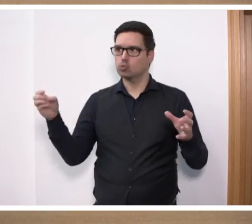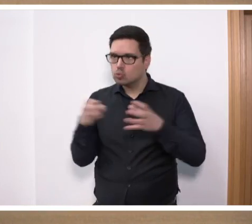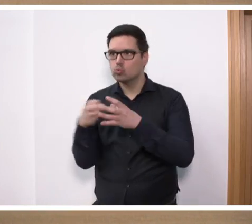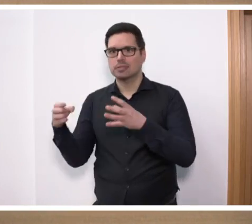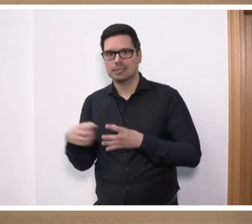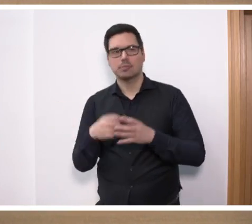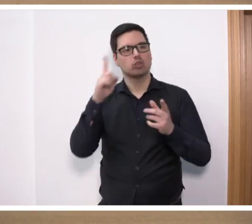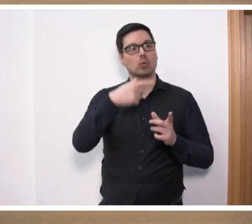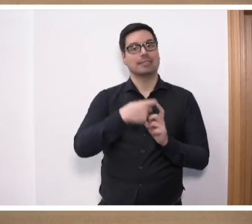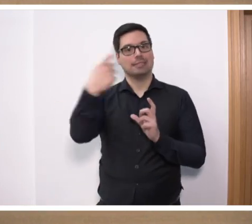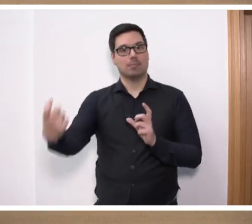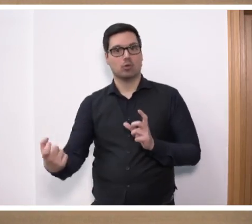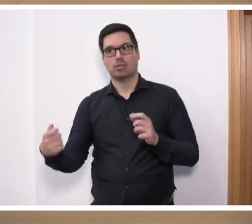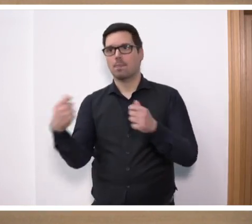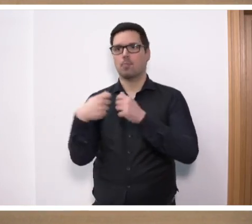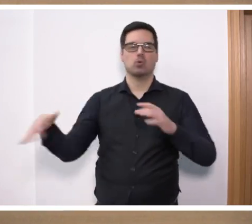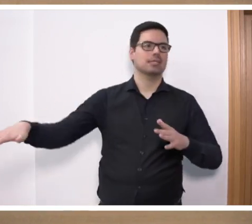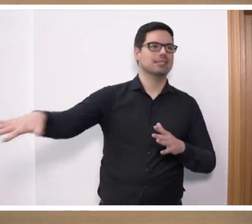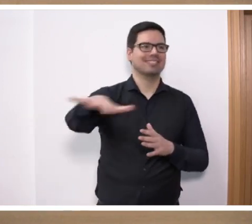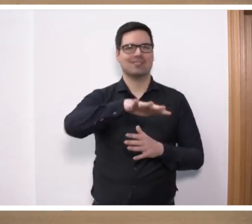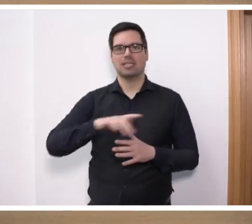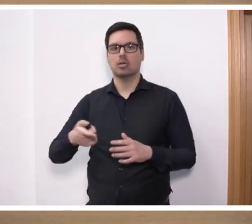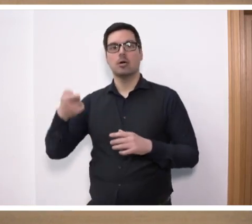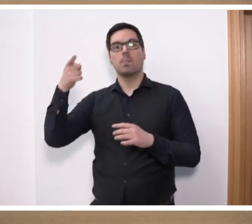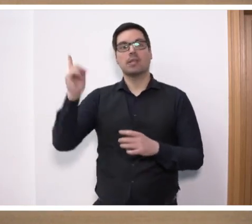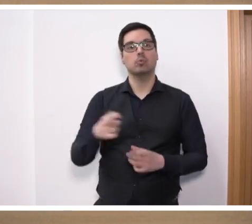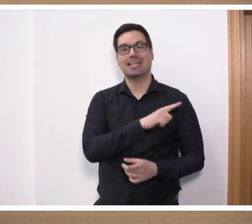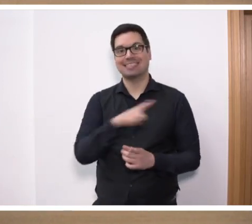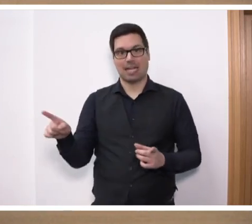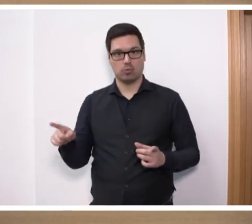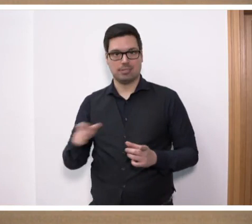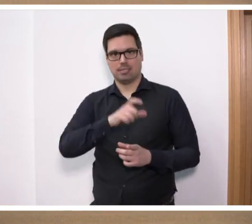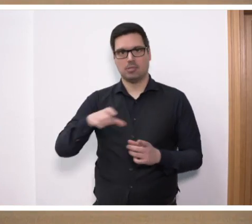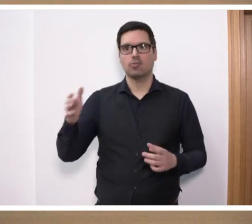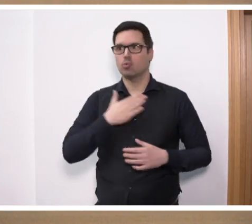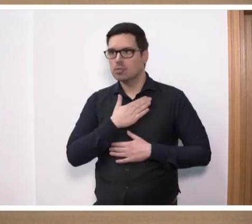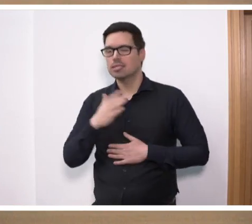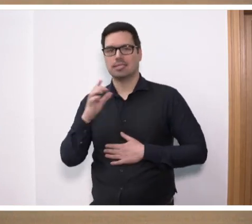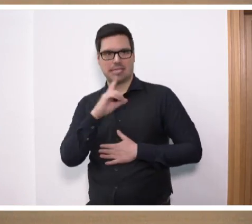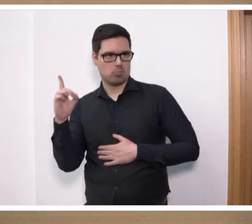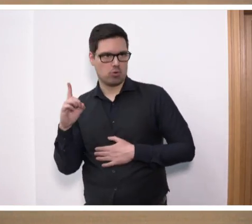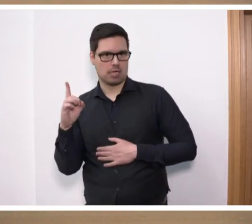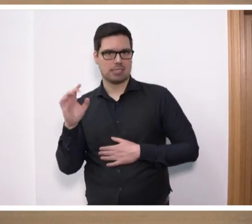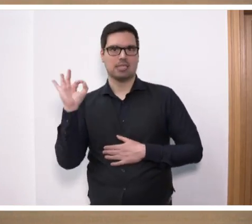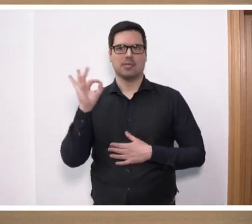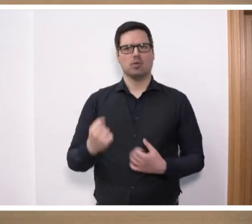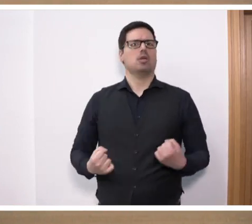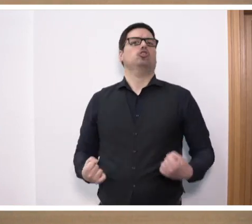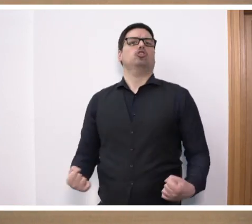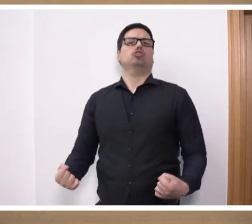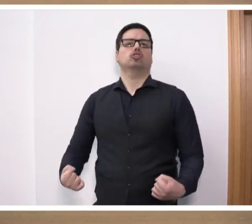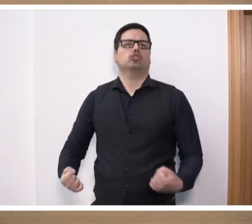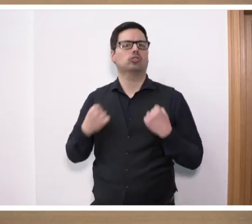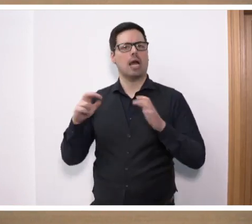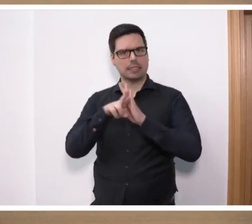nicht nur in Saarbrücken, sondern bundesweit Hunderttausende von Menschen, die eben für unsere Demokratie, für einen starken Rechtsstaat